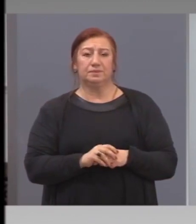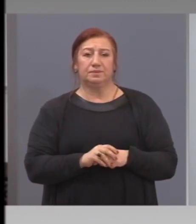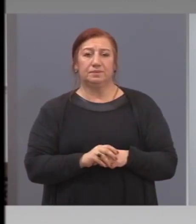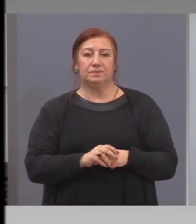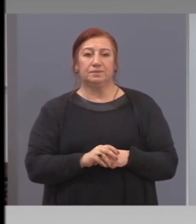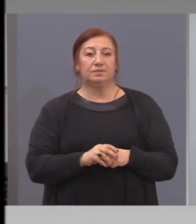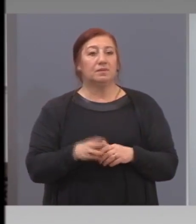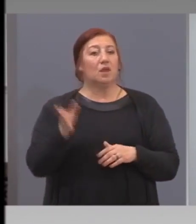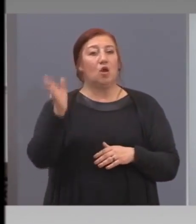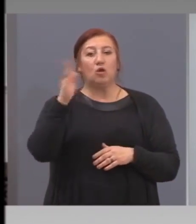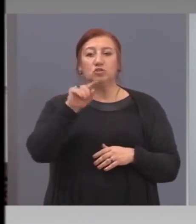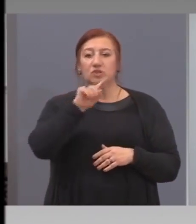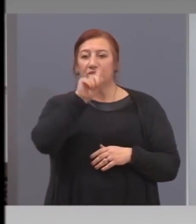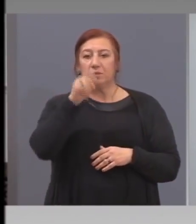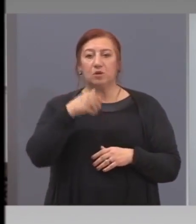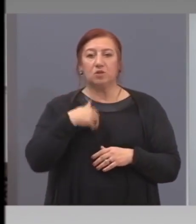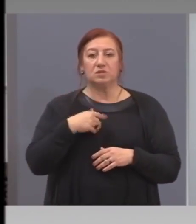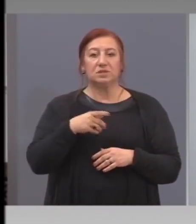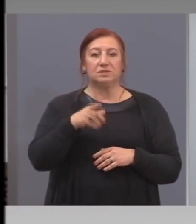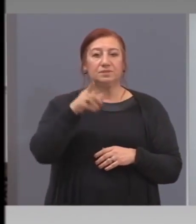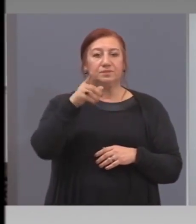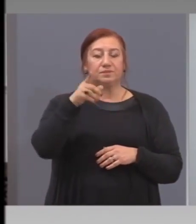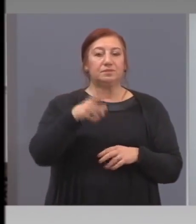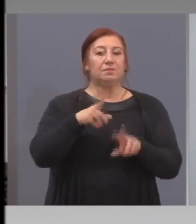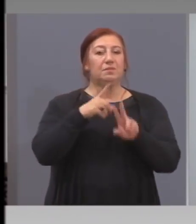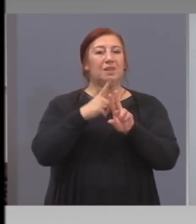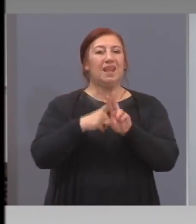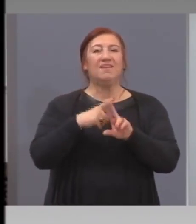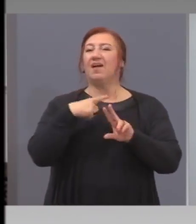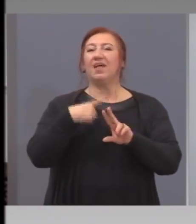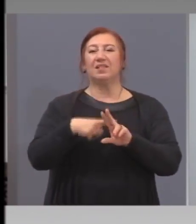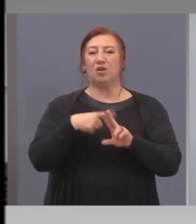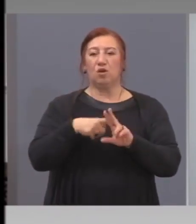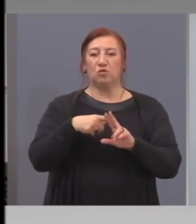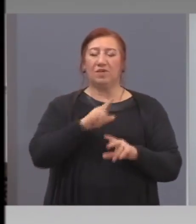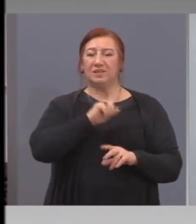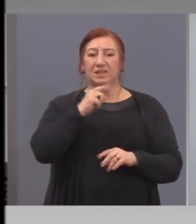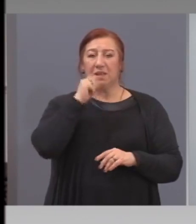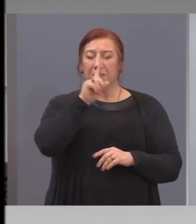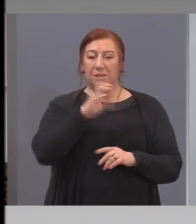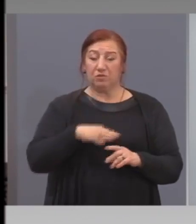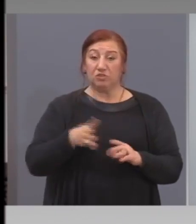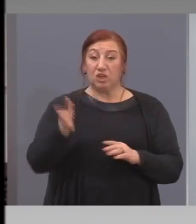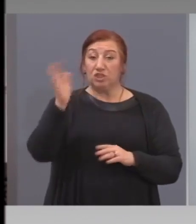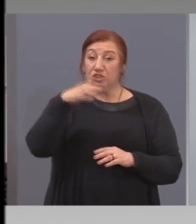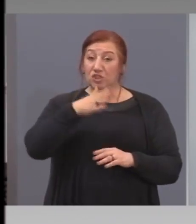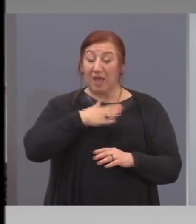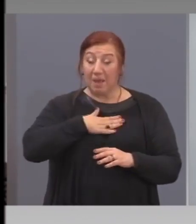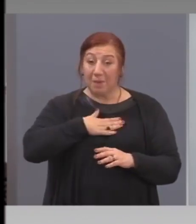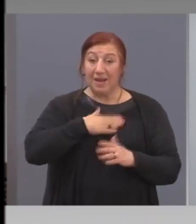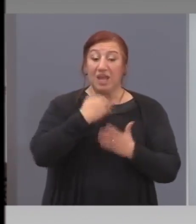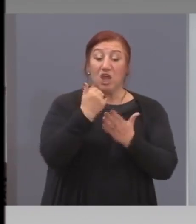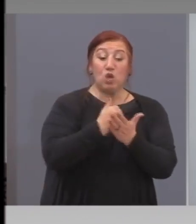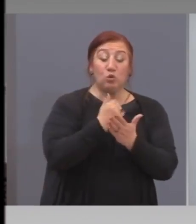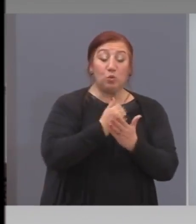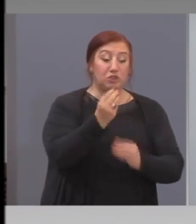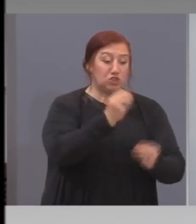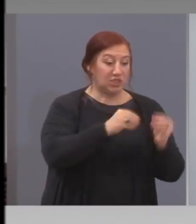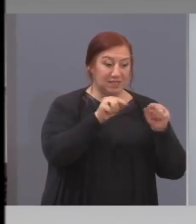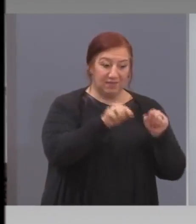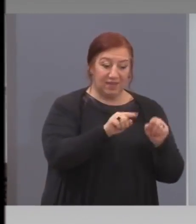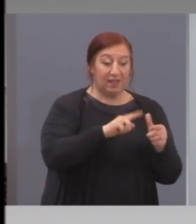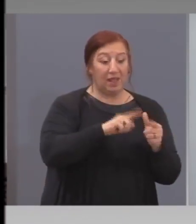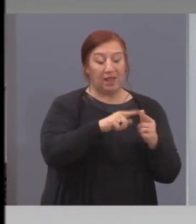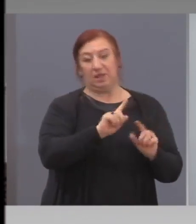Още някой искаше да питай. За да не питам повече, моля ви, само кажете, ще има ли економически съвет или не? Съвет не.